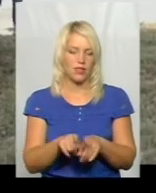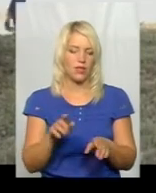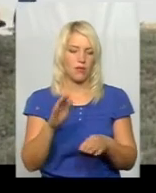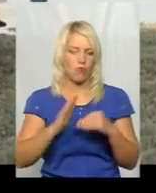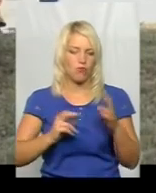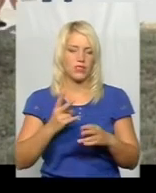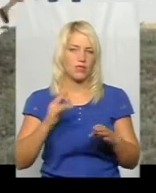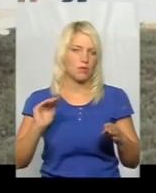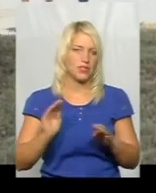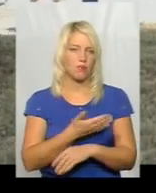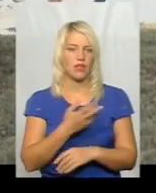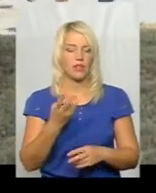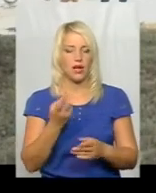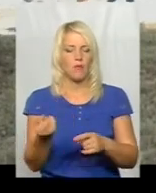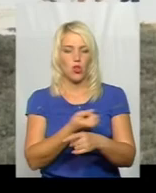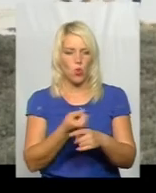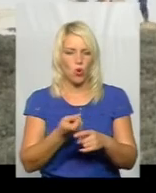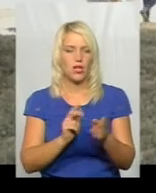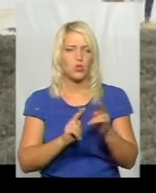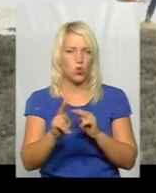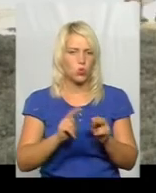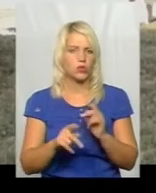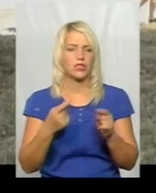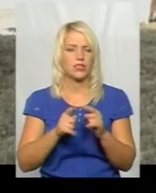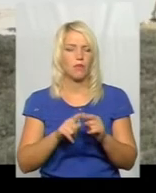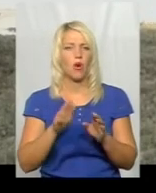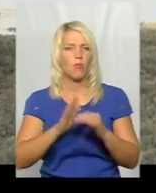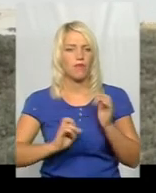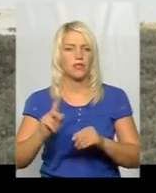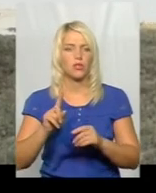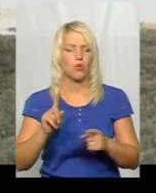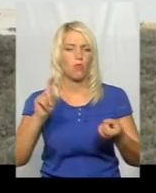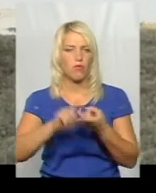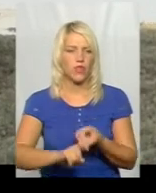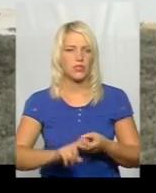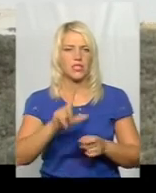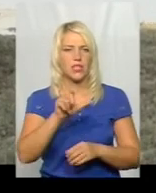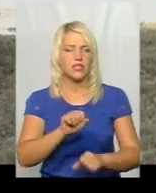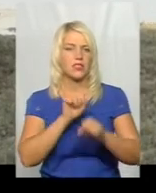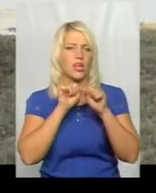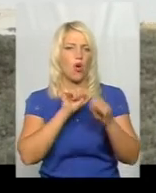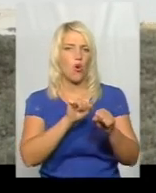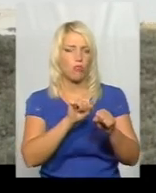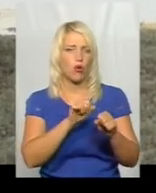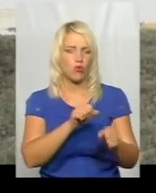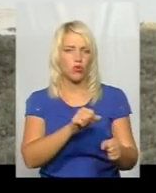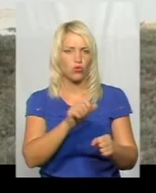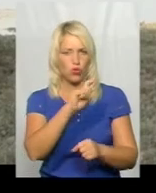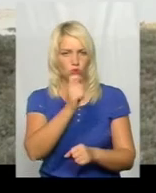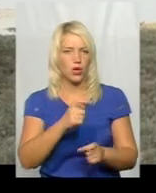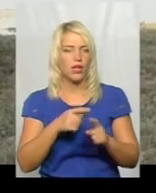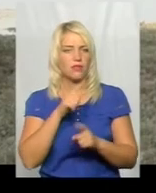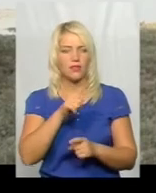дійсно потрібні професії – токар, слюсаль, тобто професії, які пов'язані насамперед з оборонкою. Бо там біда,